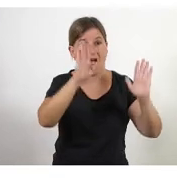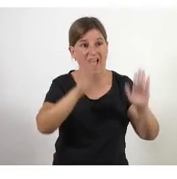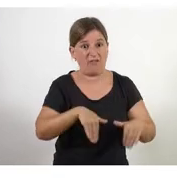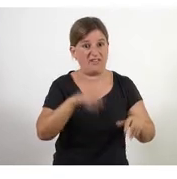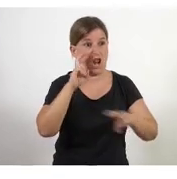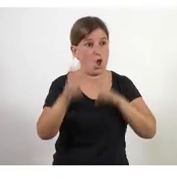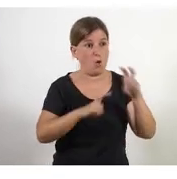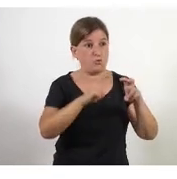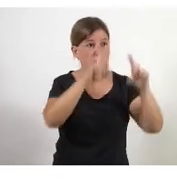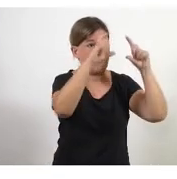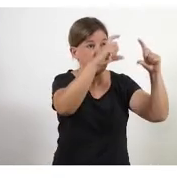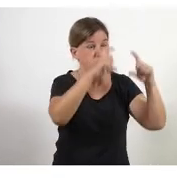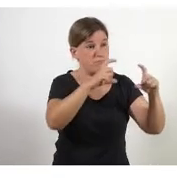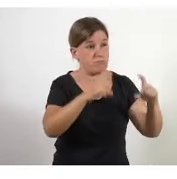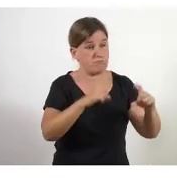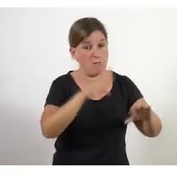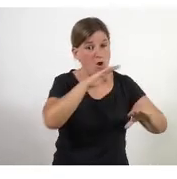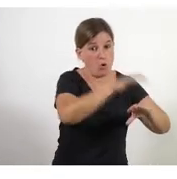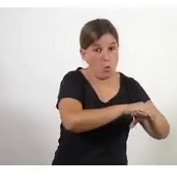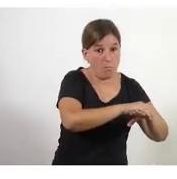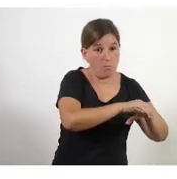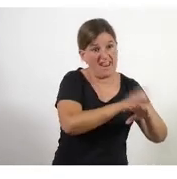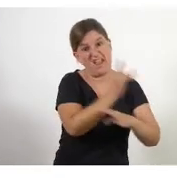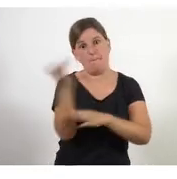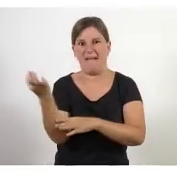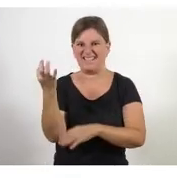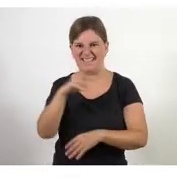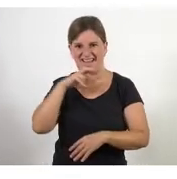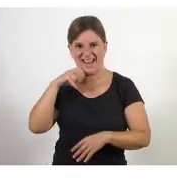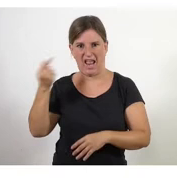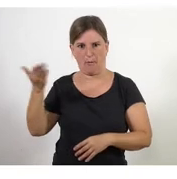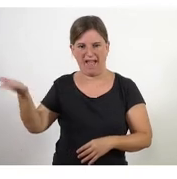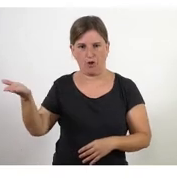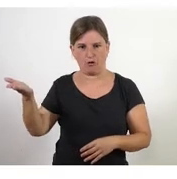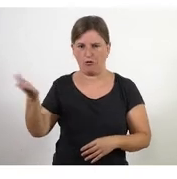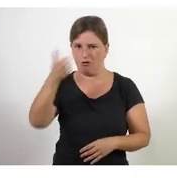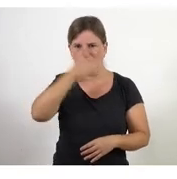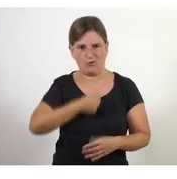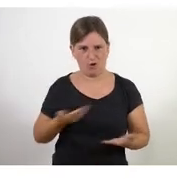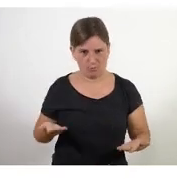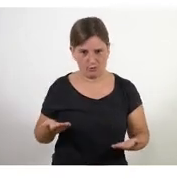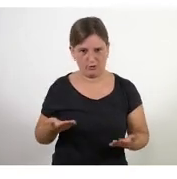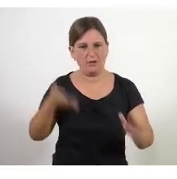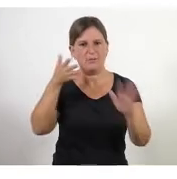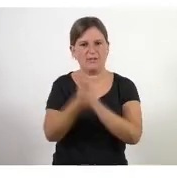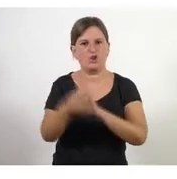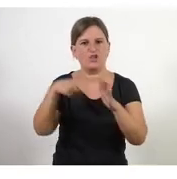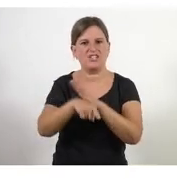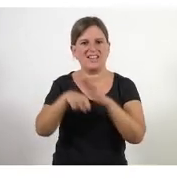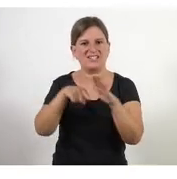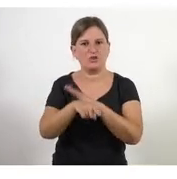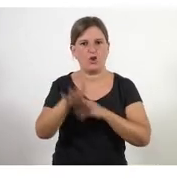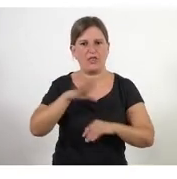i l'efectivitat per sobre de donar valor i fixeu-vos que la gestió de projectes al món de l